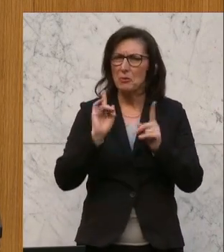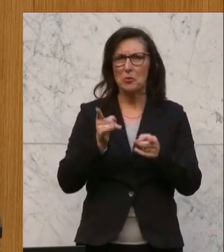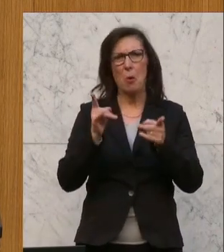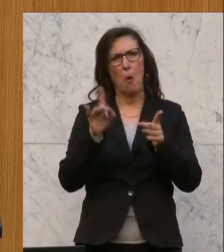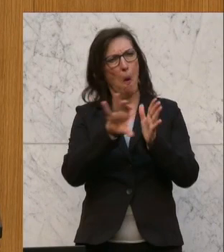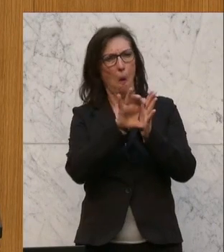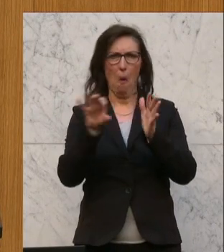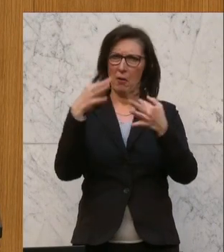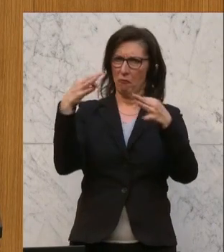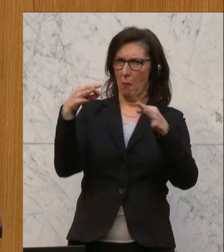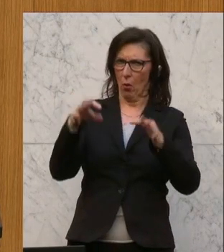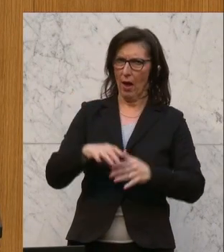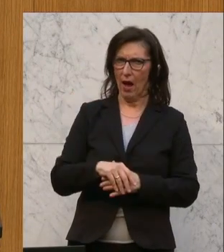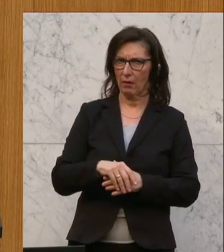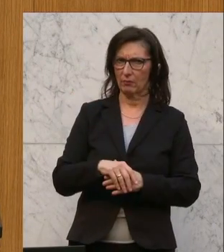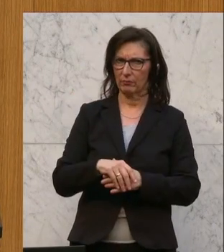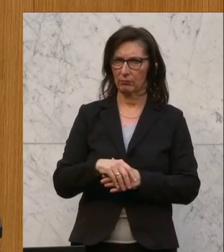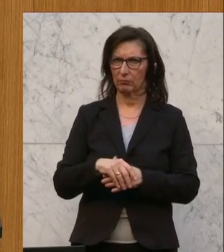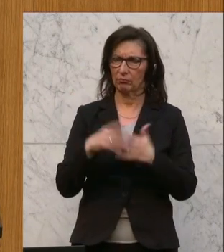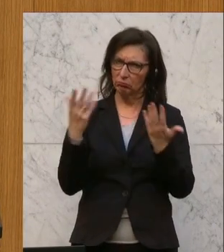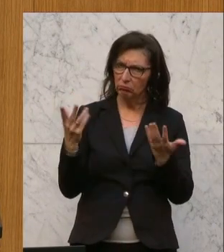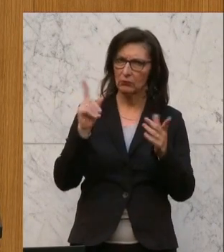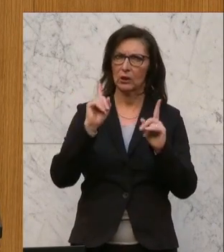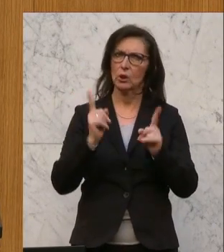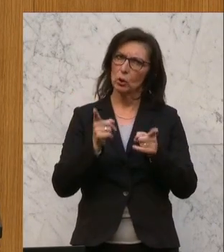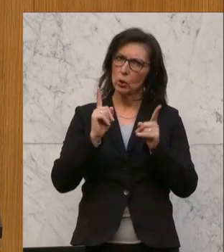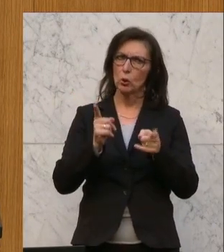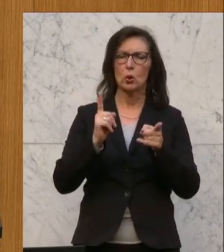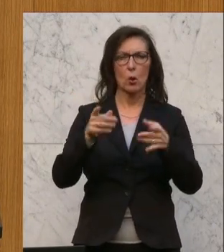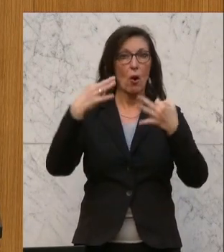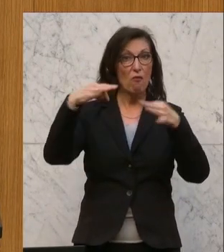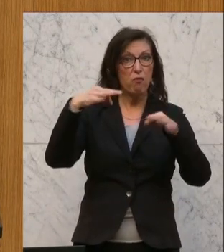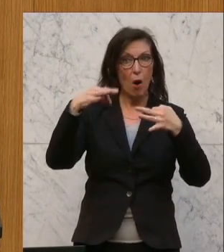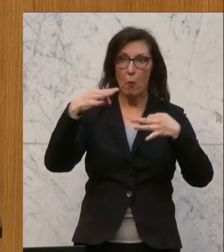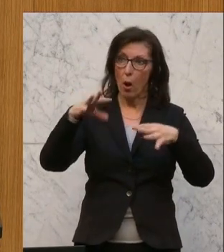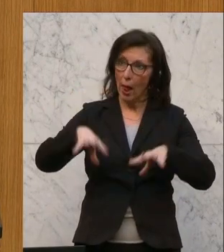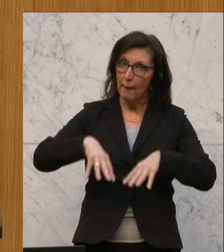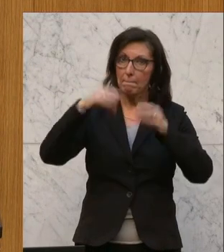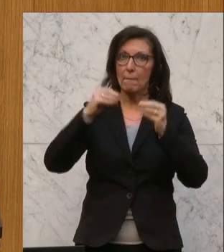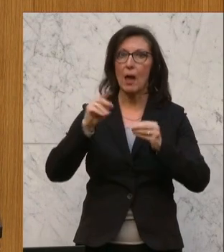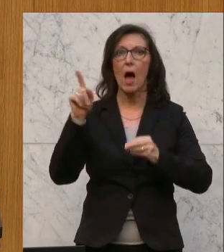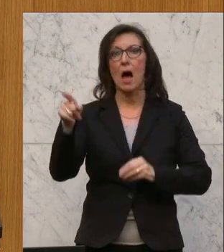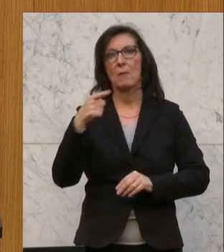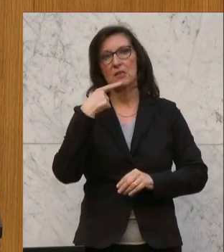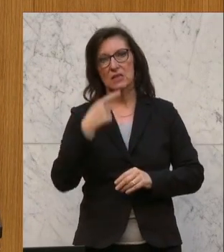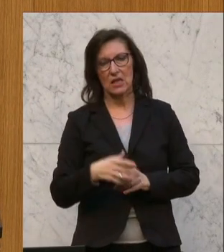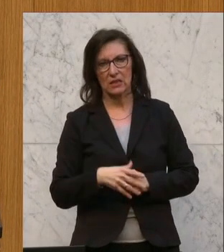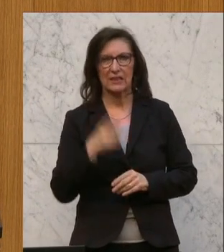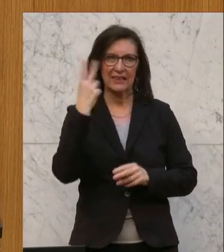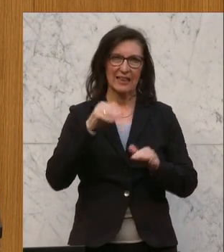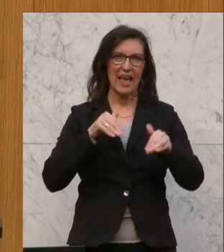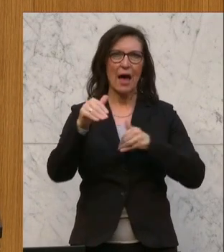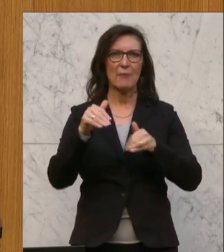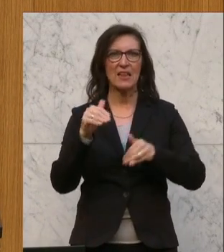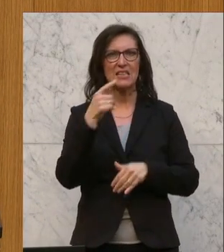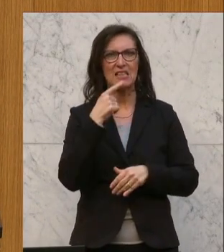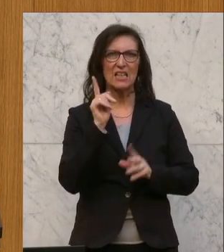-Formular, nach der Einrichtung eines Online-Formulars dahingehend abgeschwächt wurde, dass der Herr Minister das prüfen